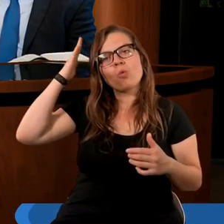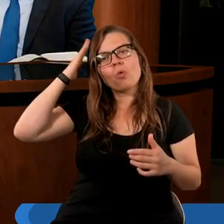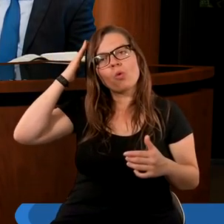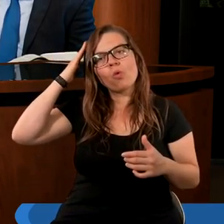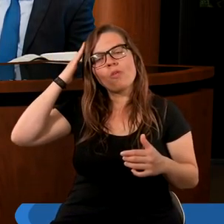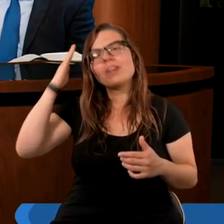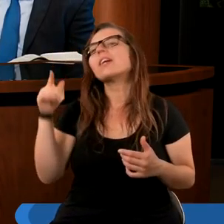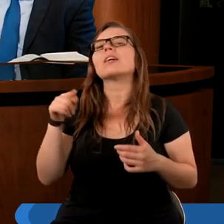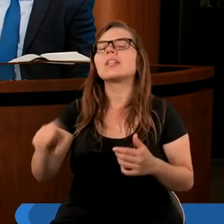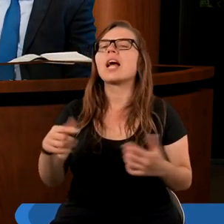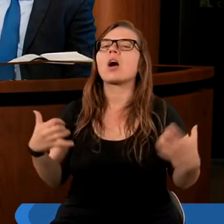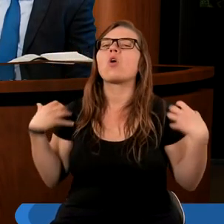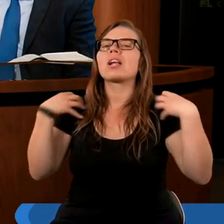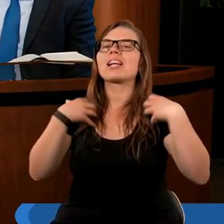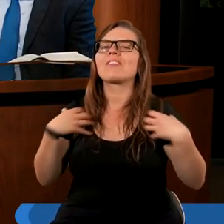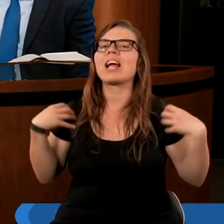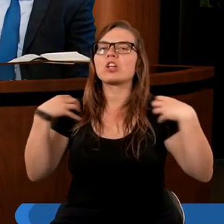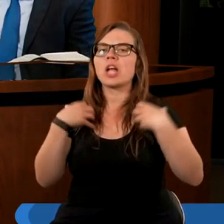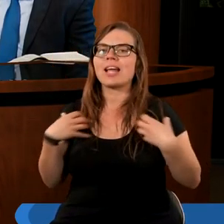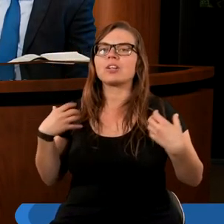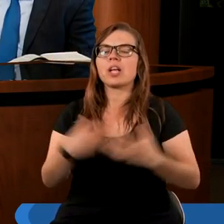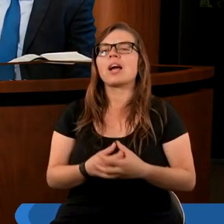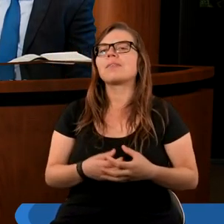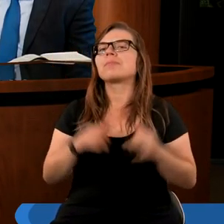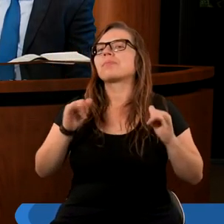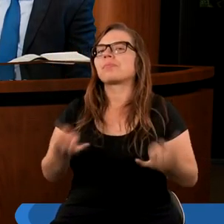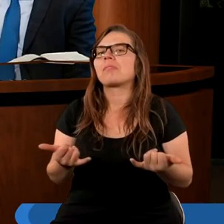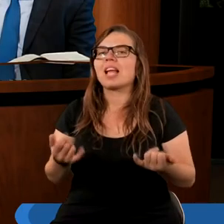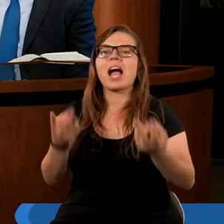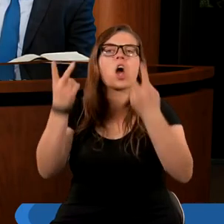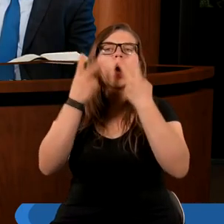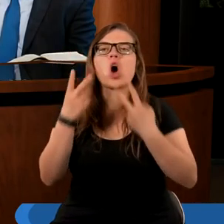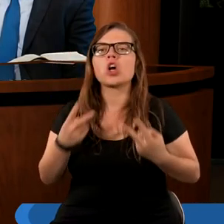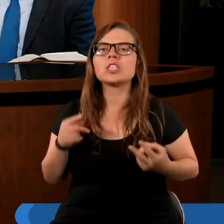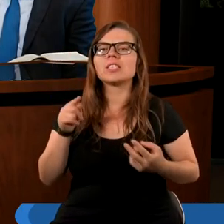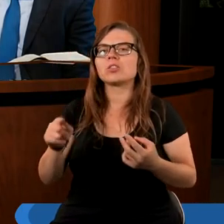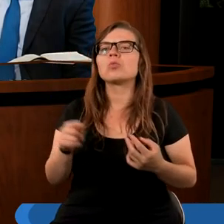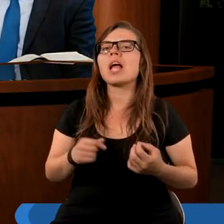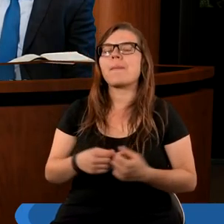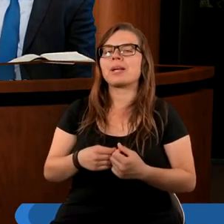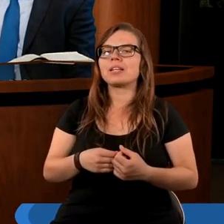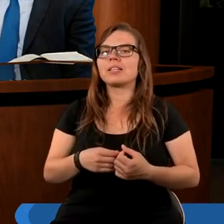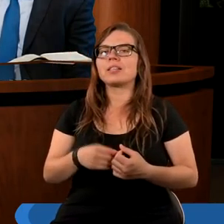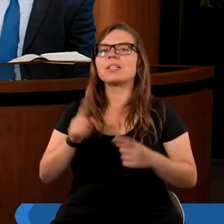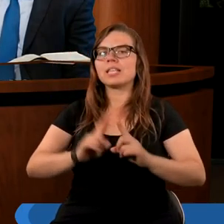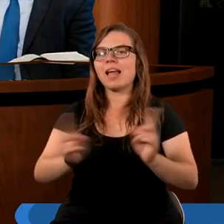tegoż zwierzęcia. Jak odczytujemy tą